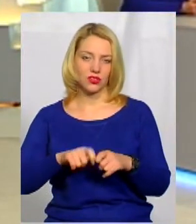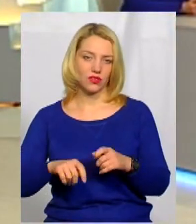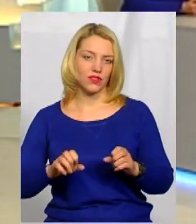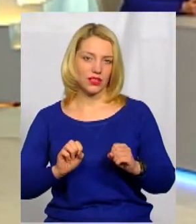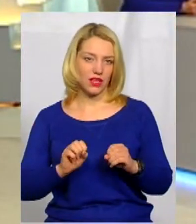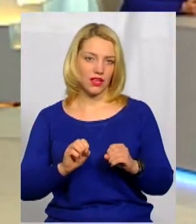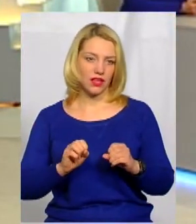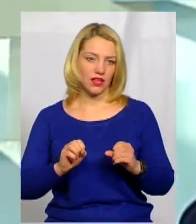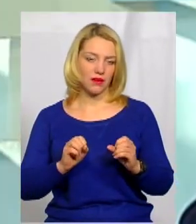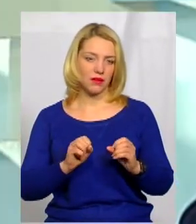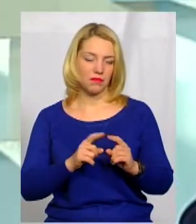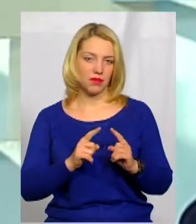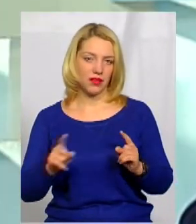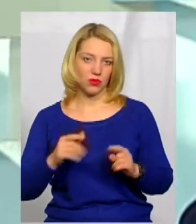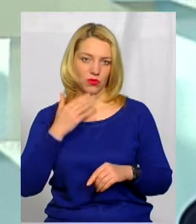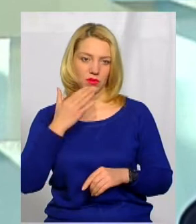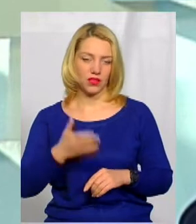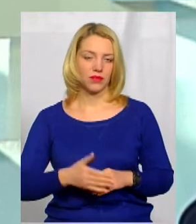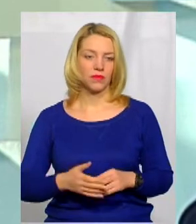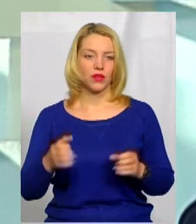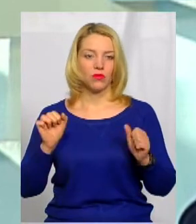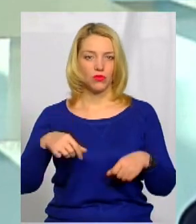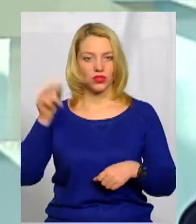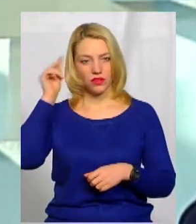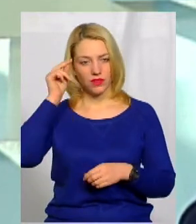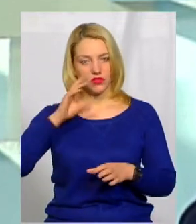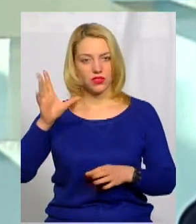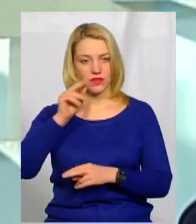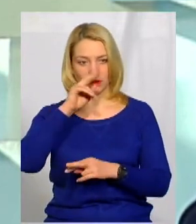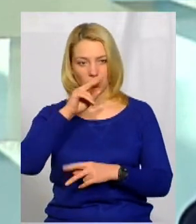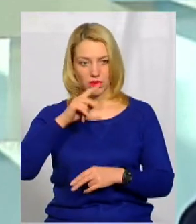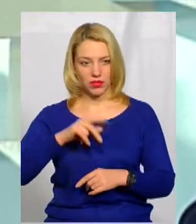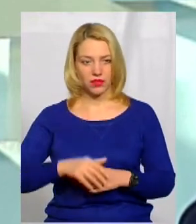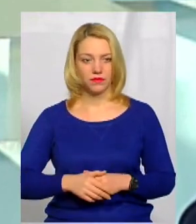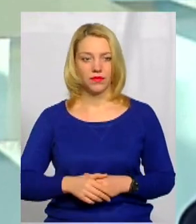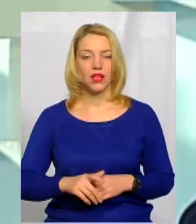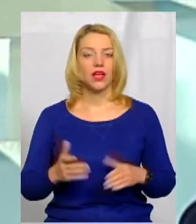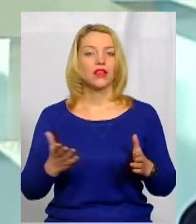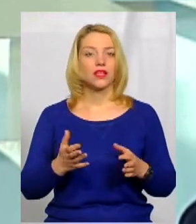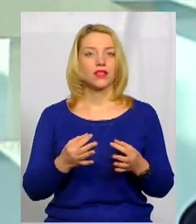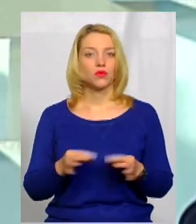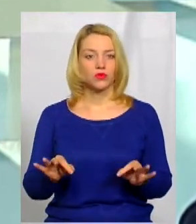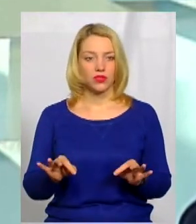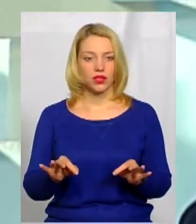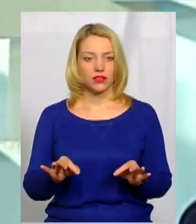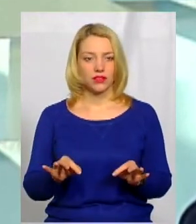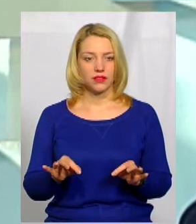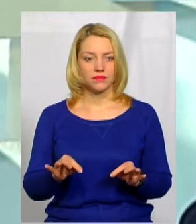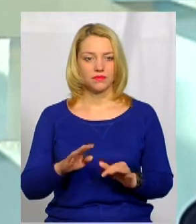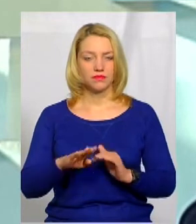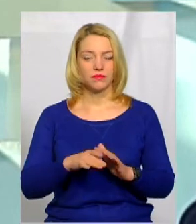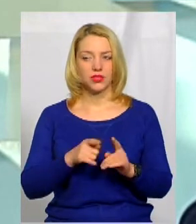тестовий період. Так. Можна вивчити всі помилки, які допускаються під